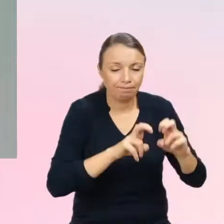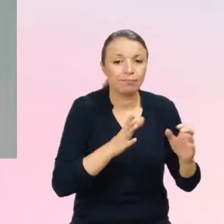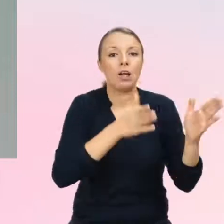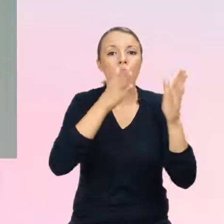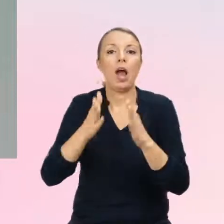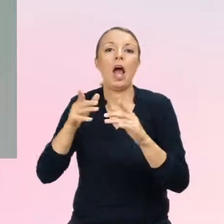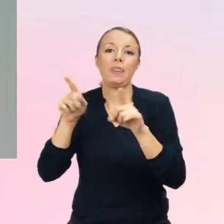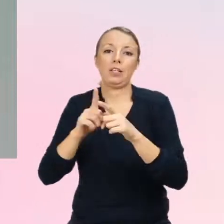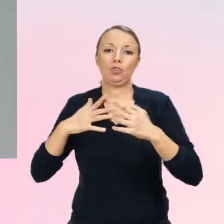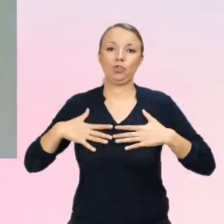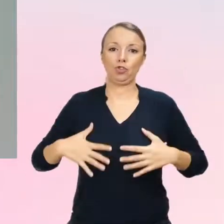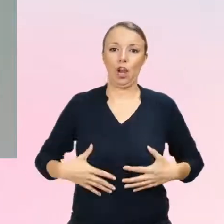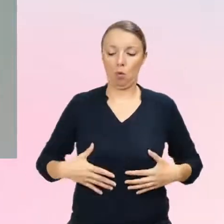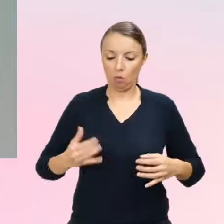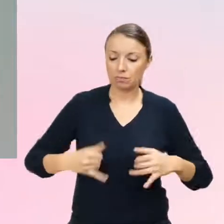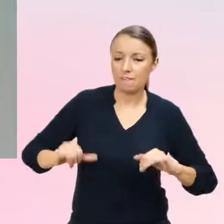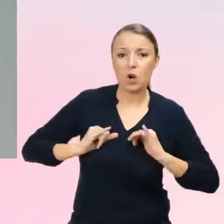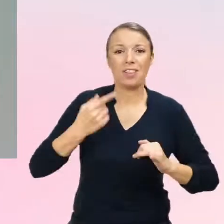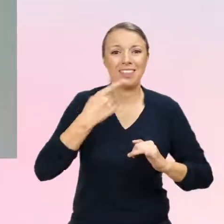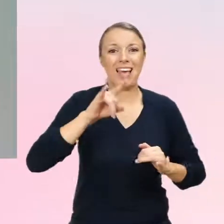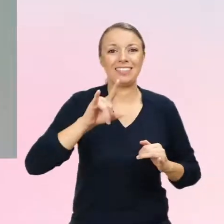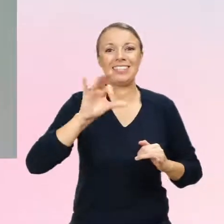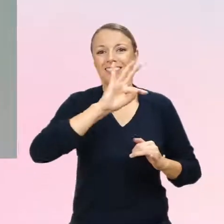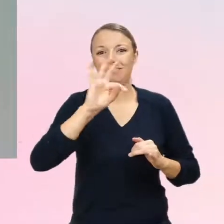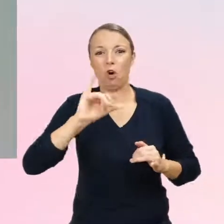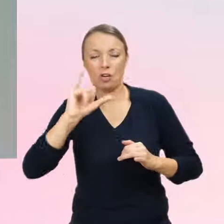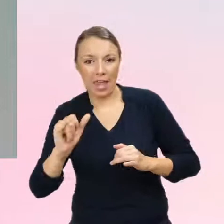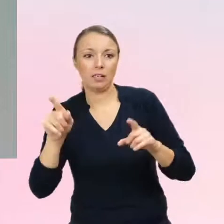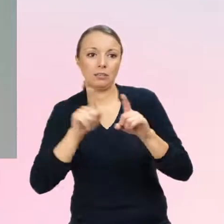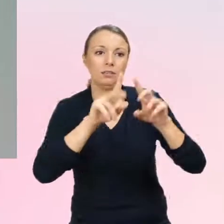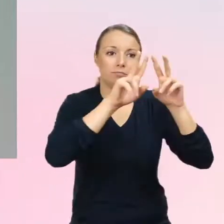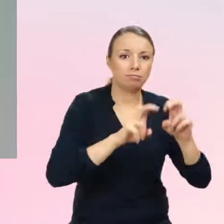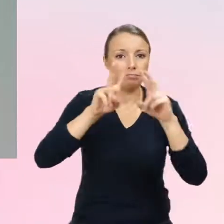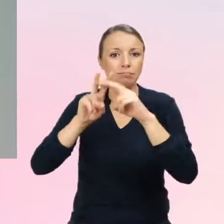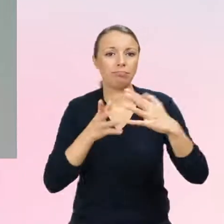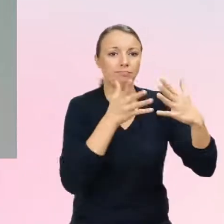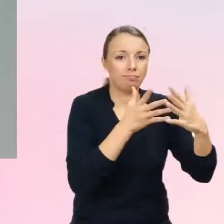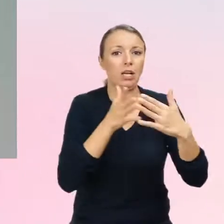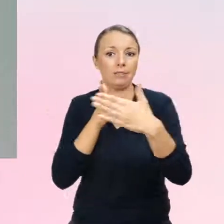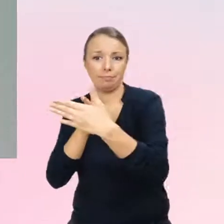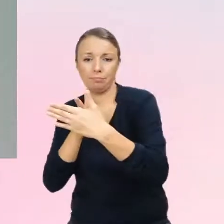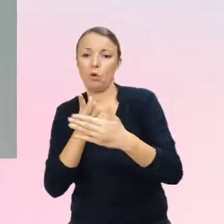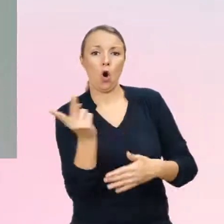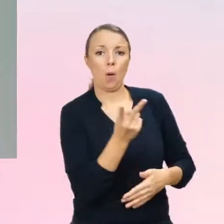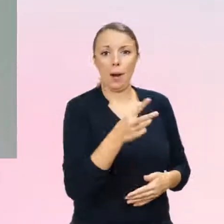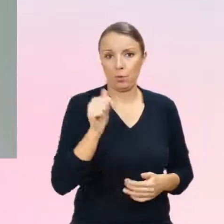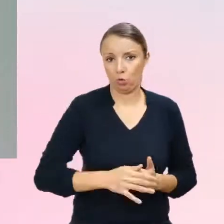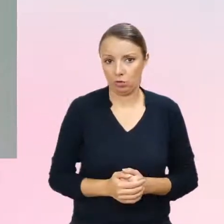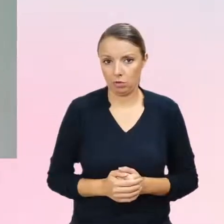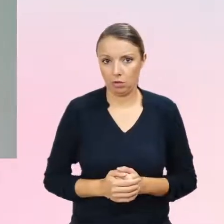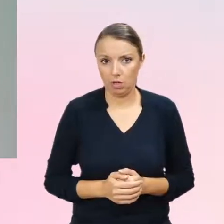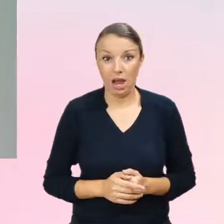procesy diagnostyczne się toczą, one mogą współwystępować, ale jeśli ja mam być szczera, to ja nie znam wielu